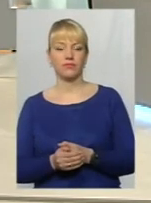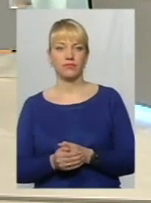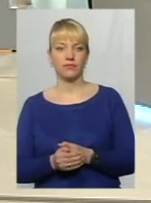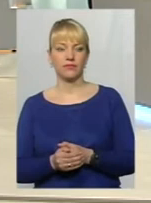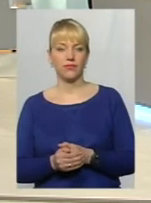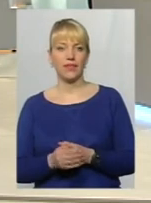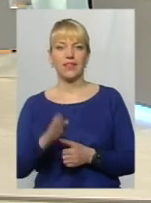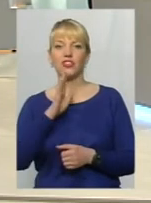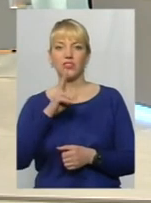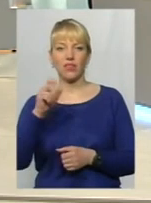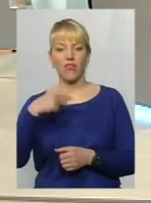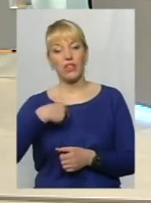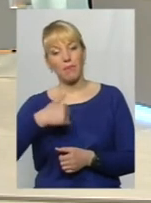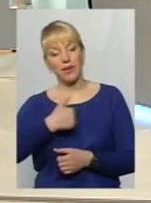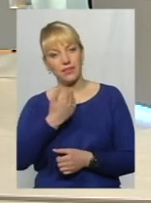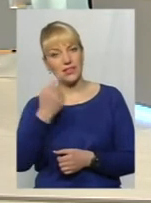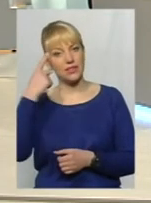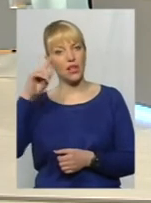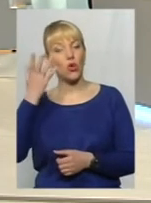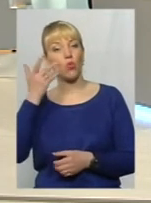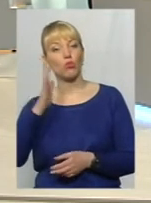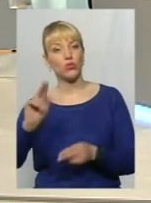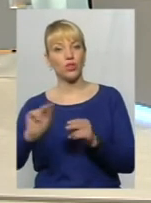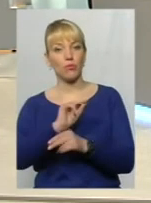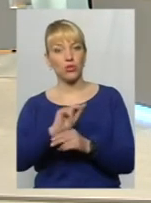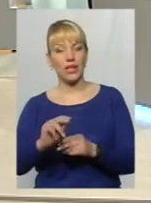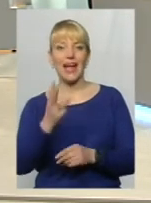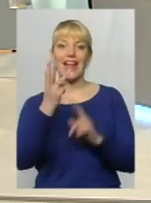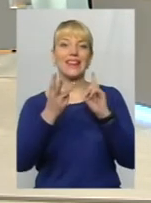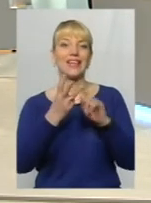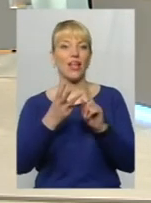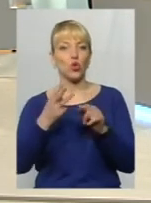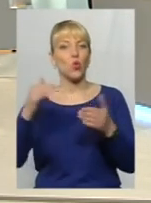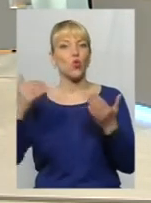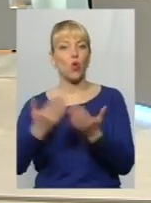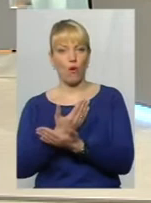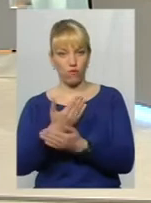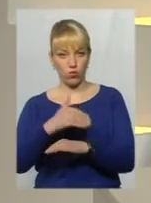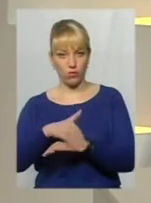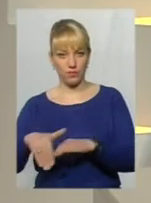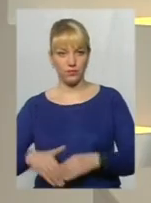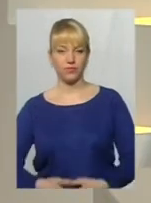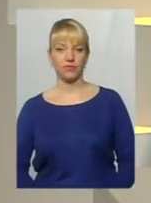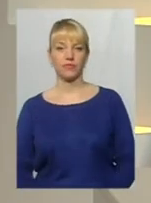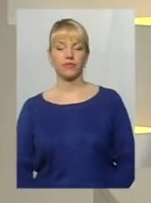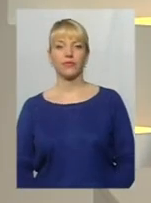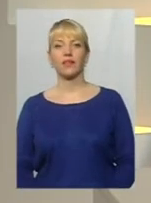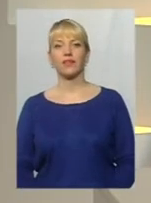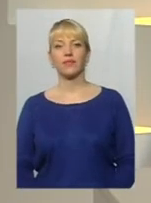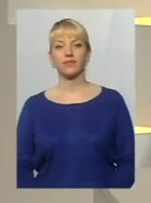Я хотіла знати, коли будуть ремонтувати третю нову. Дякую вам за запитання.